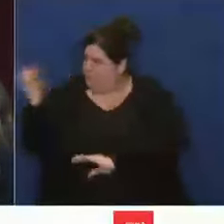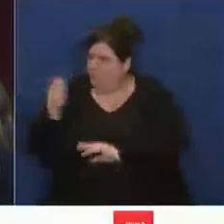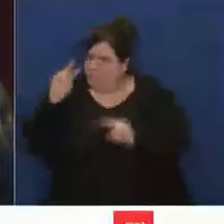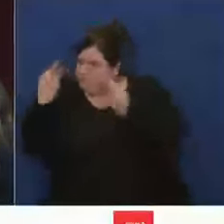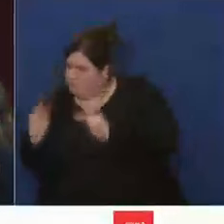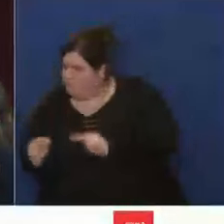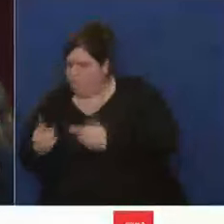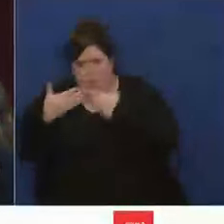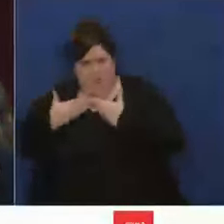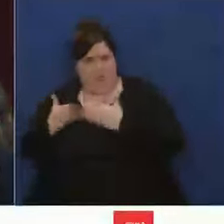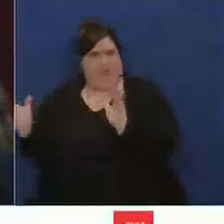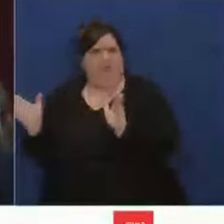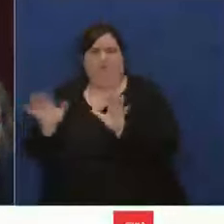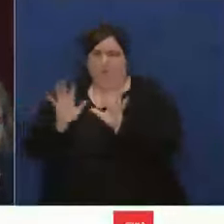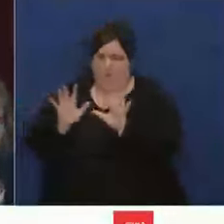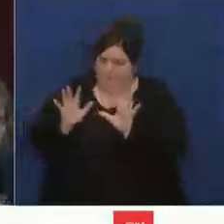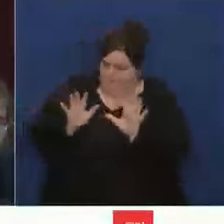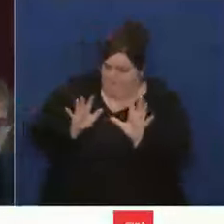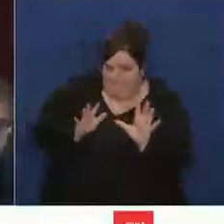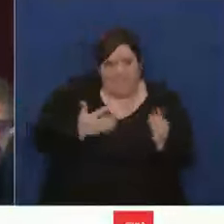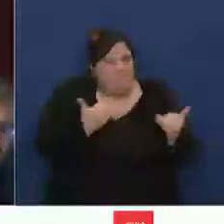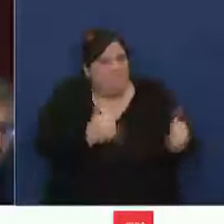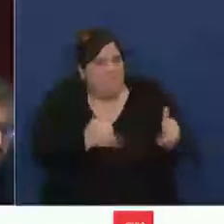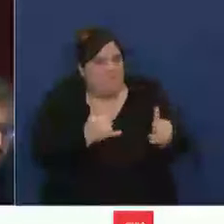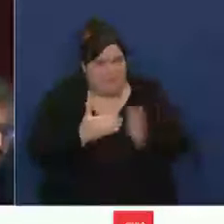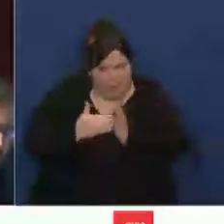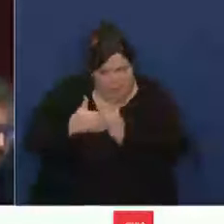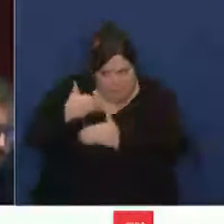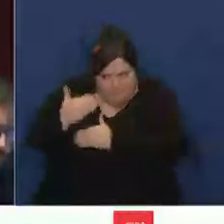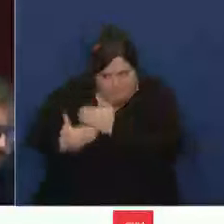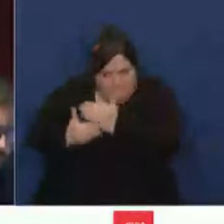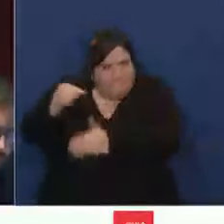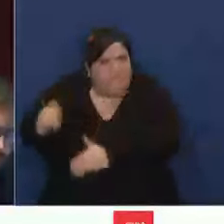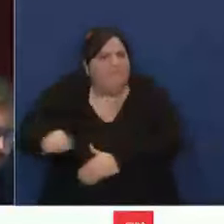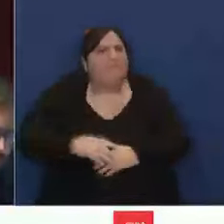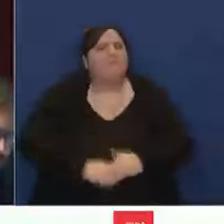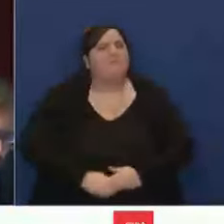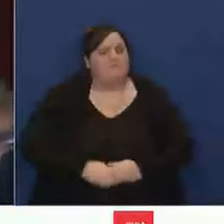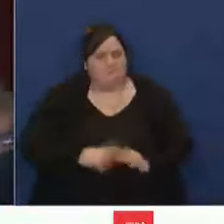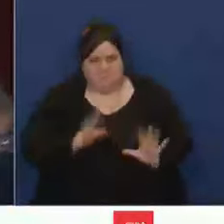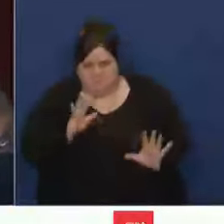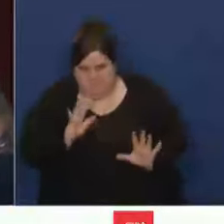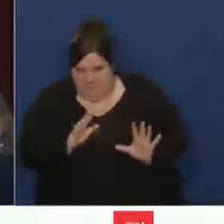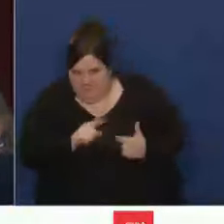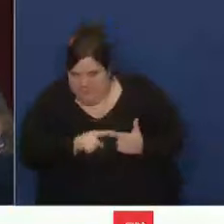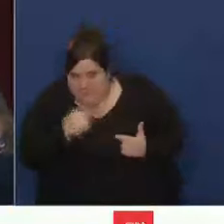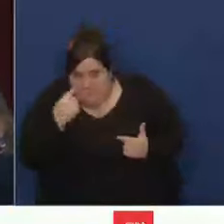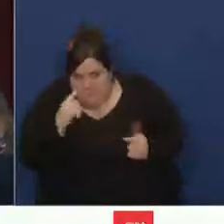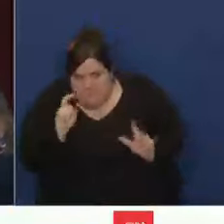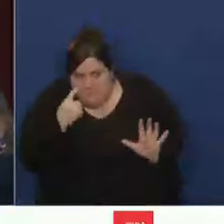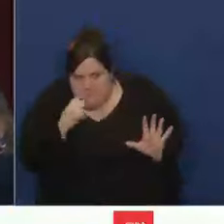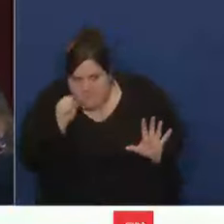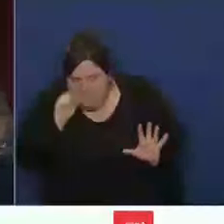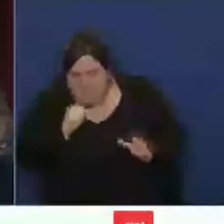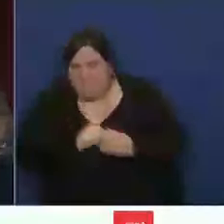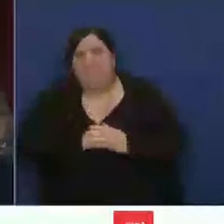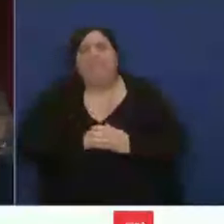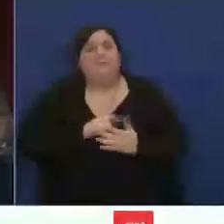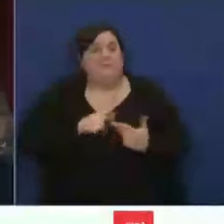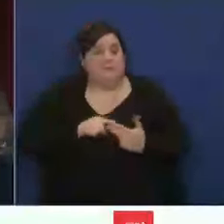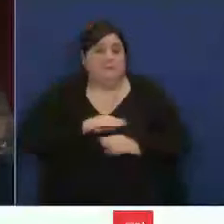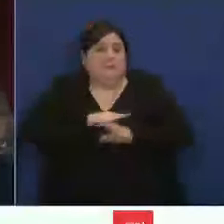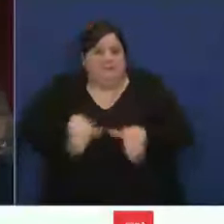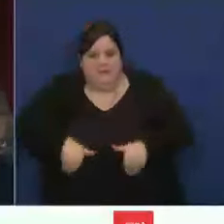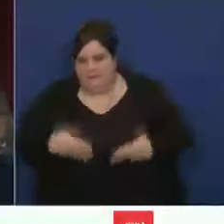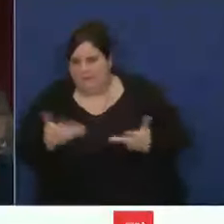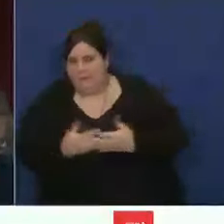mené, mais qu'il était encore devant nous. Et dernier point de mon intervention, comme à Nantes, et parce